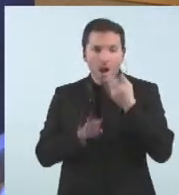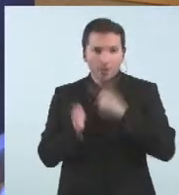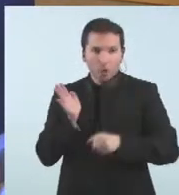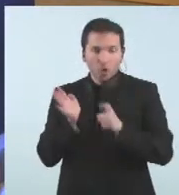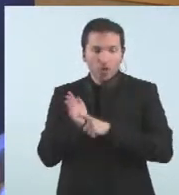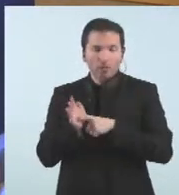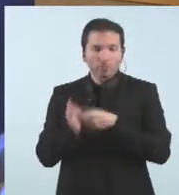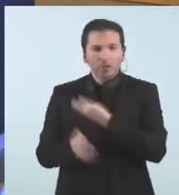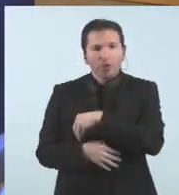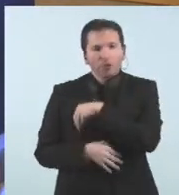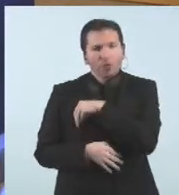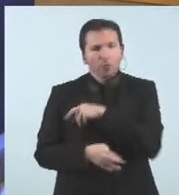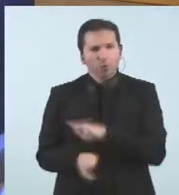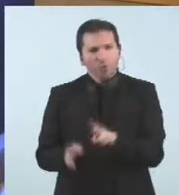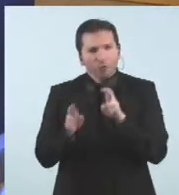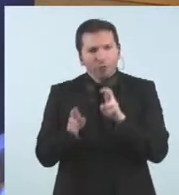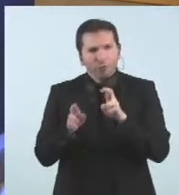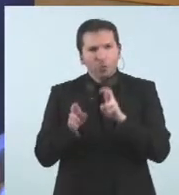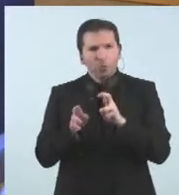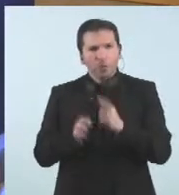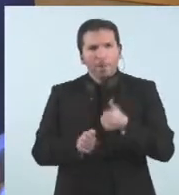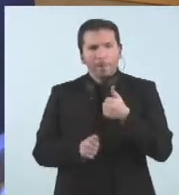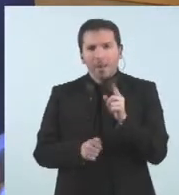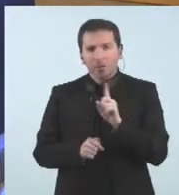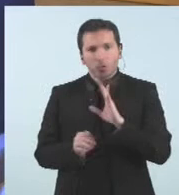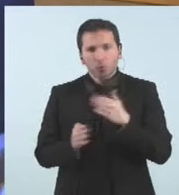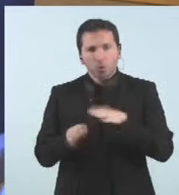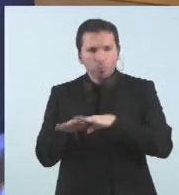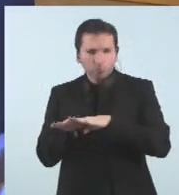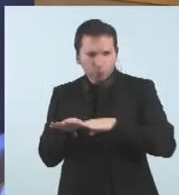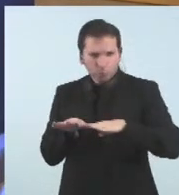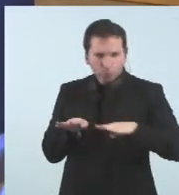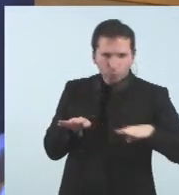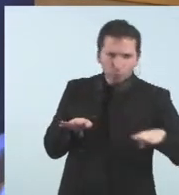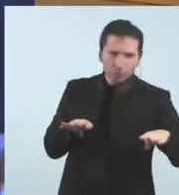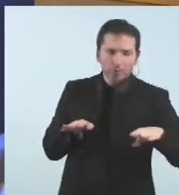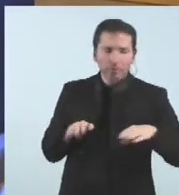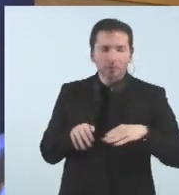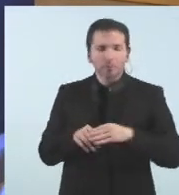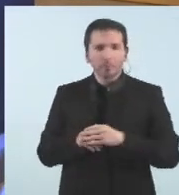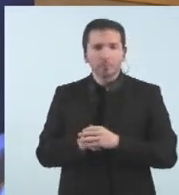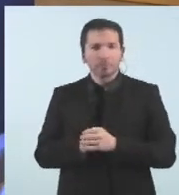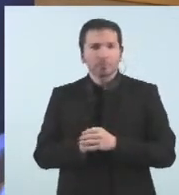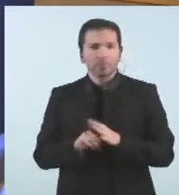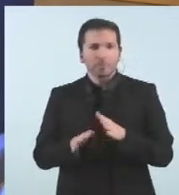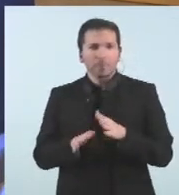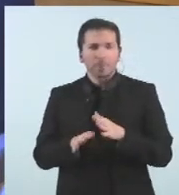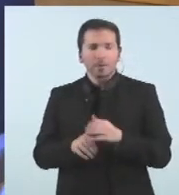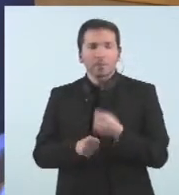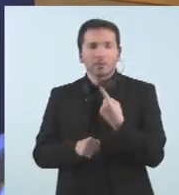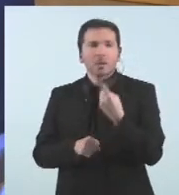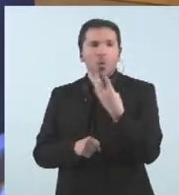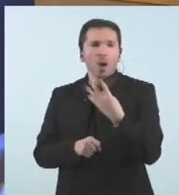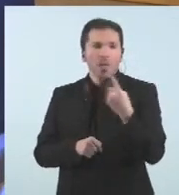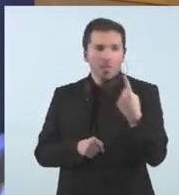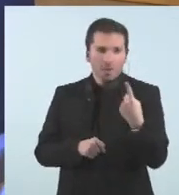Defuncions, afortunadament, no hem de lamentar cap defunció des de la darrera. Estem a 141.